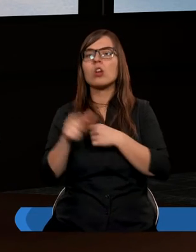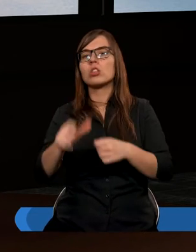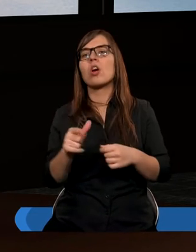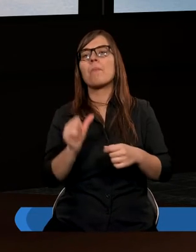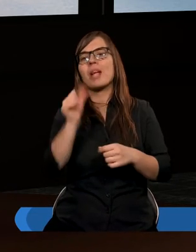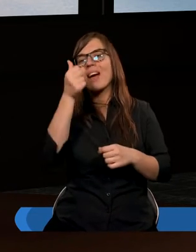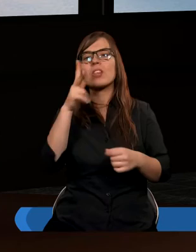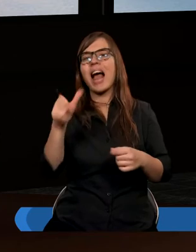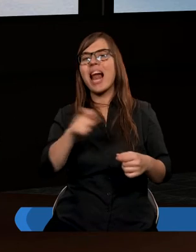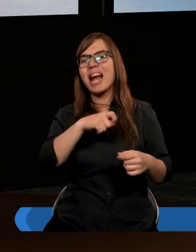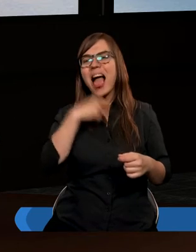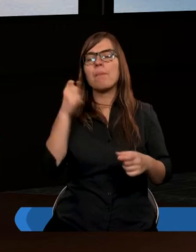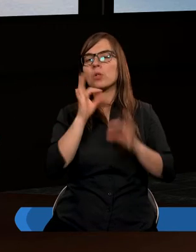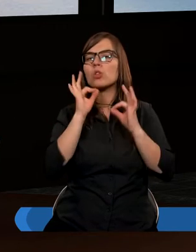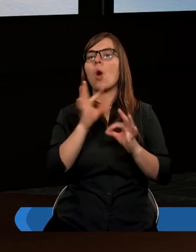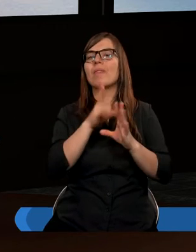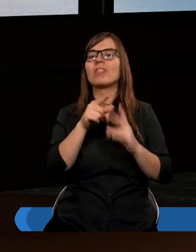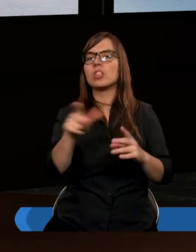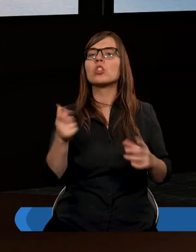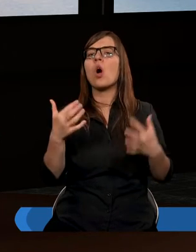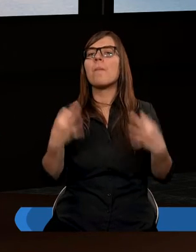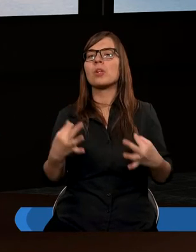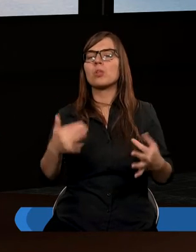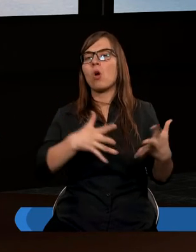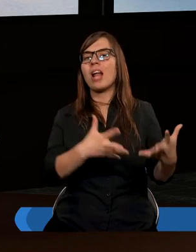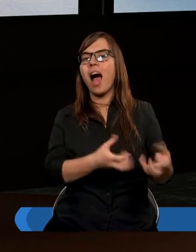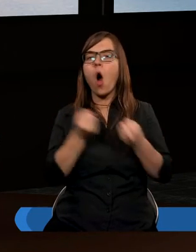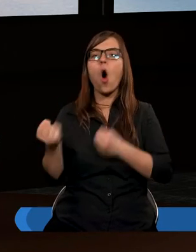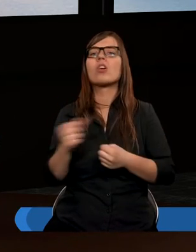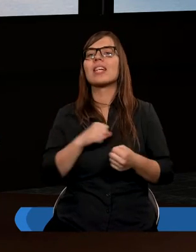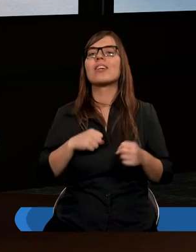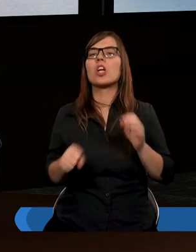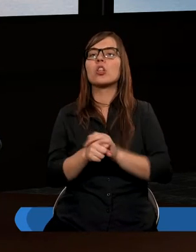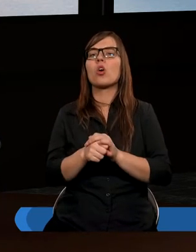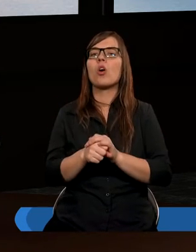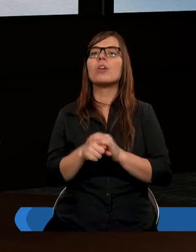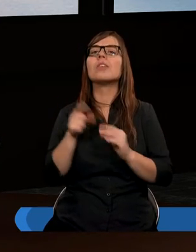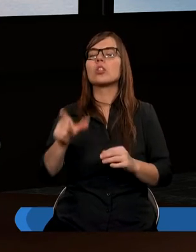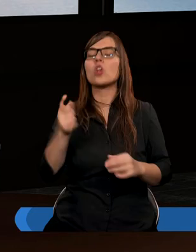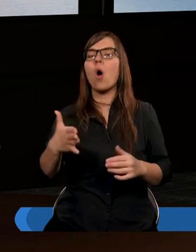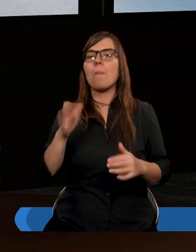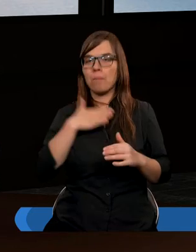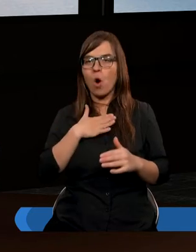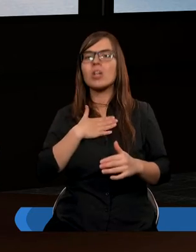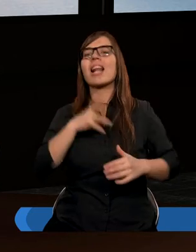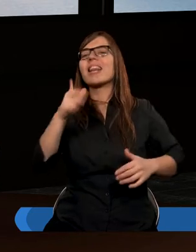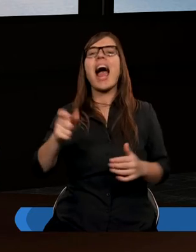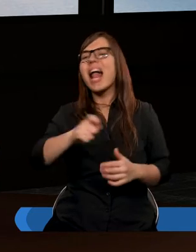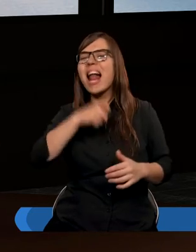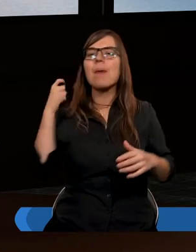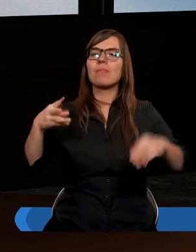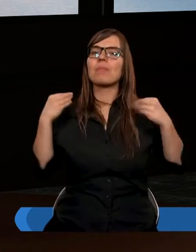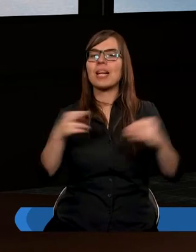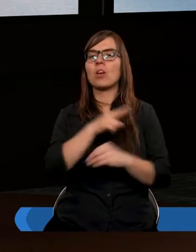to pierwociny czyli coś najlepszego co można by dzisiaj odnieść to co posiadam najlepszym